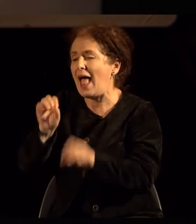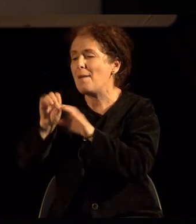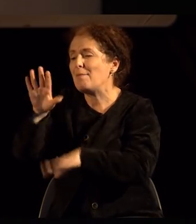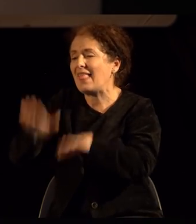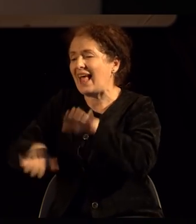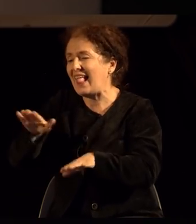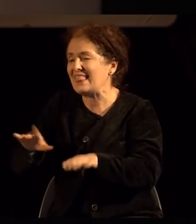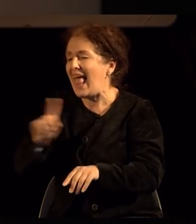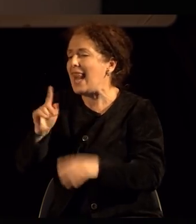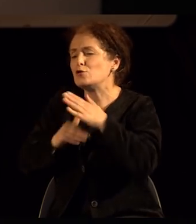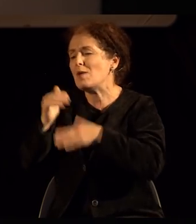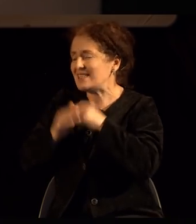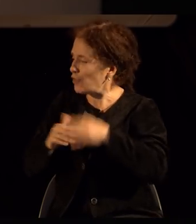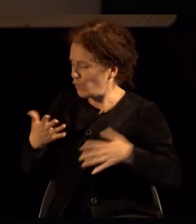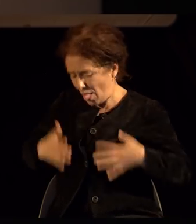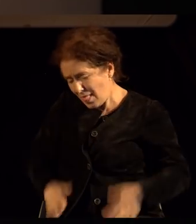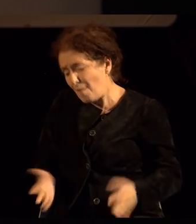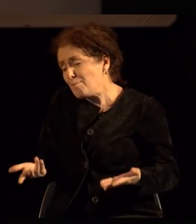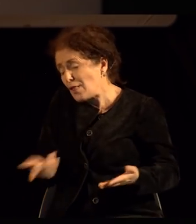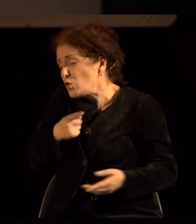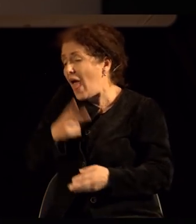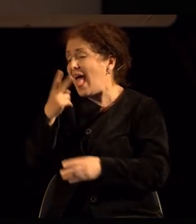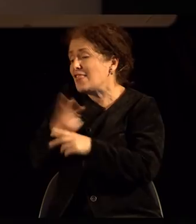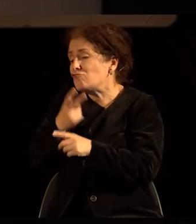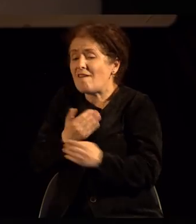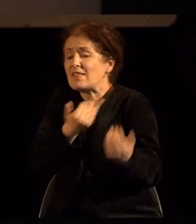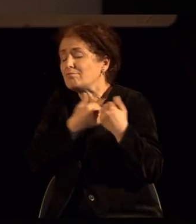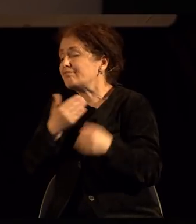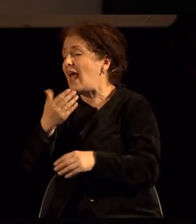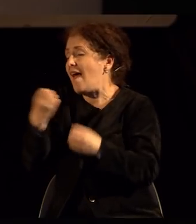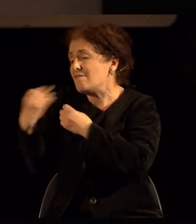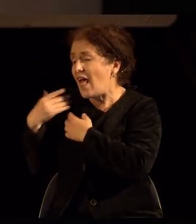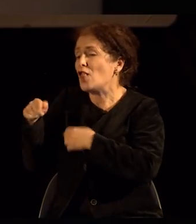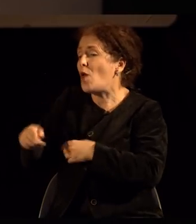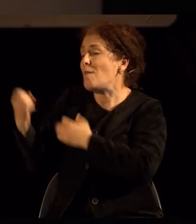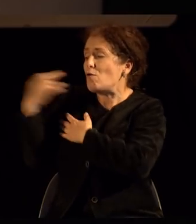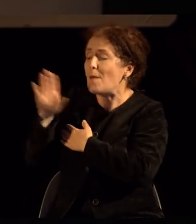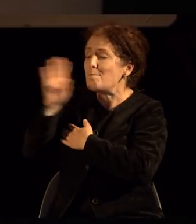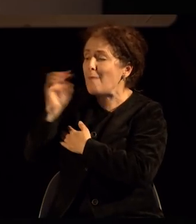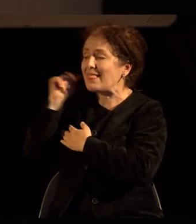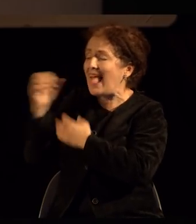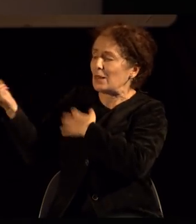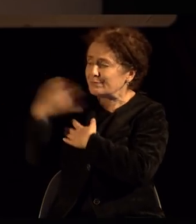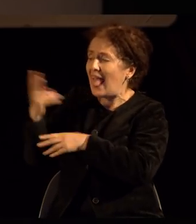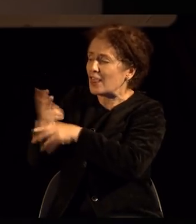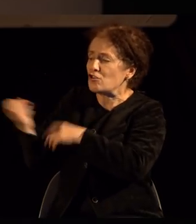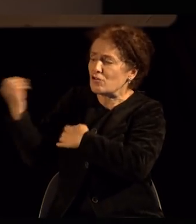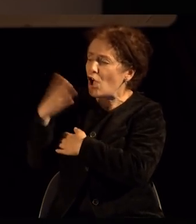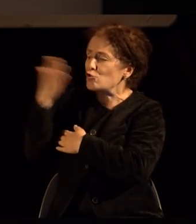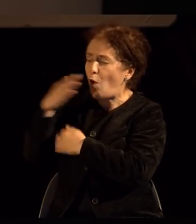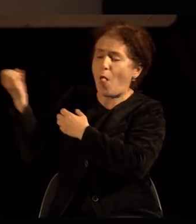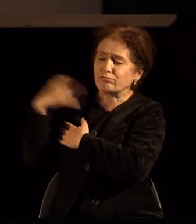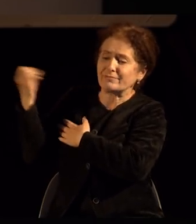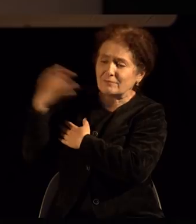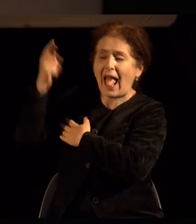не сум презадоволна тоа сум јас под сите линди и сите други алтерега кои